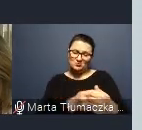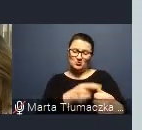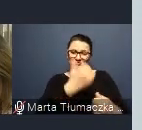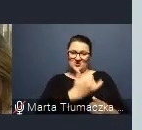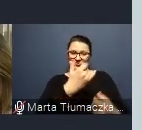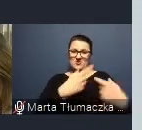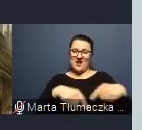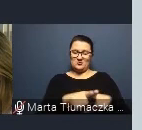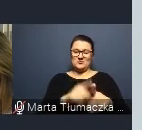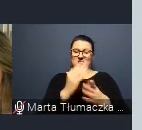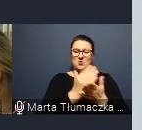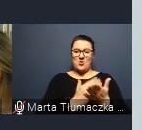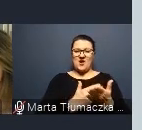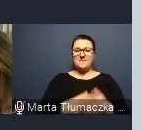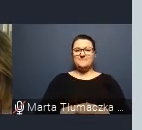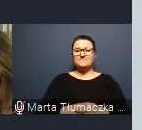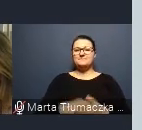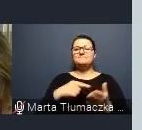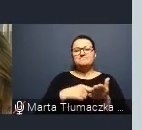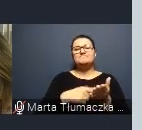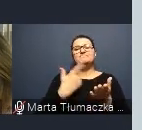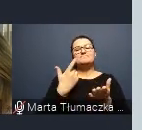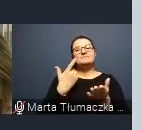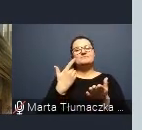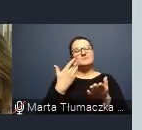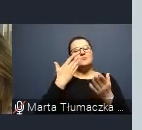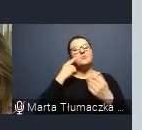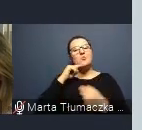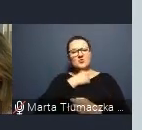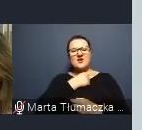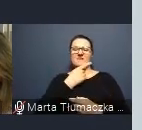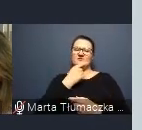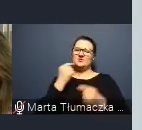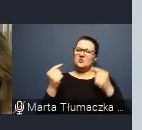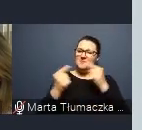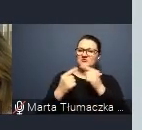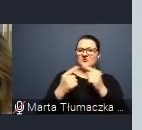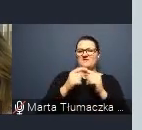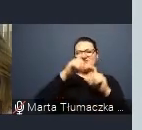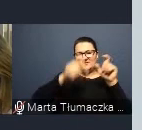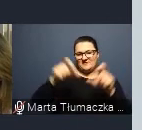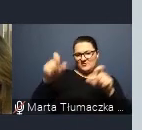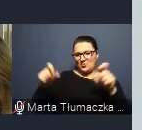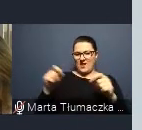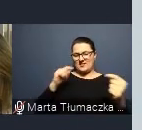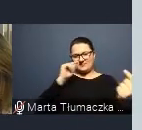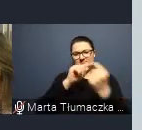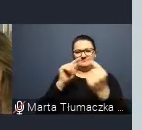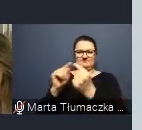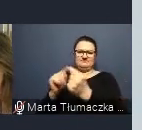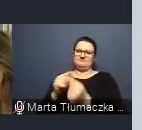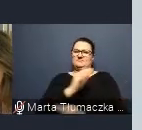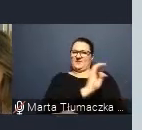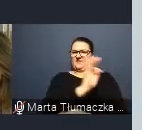potrafi, że tak powiem, również indywidualnie dostosowywać do możliwości dziecka. Chcemy, żeby